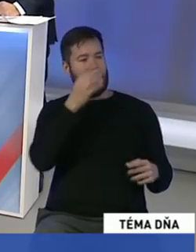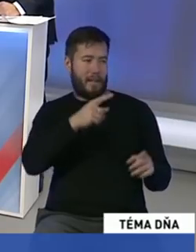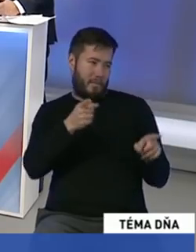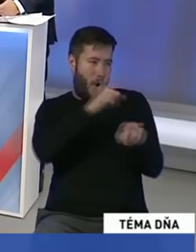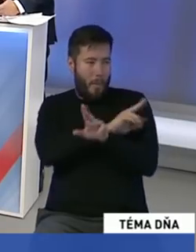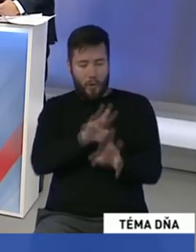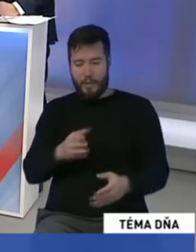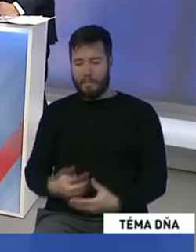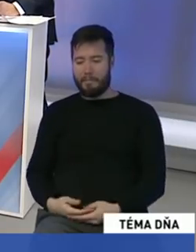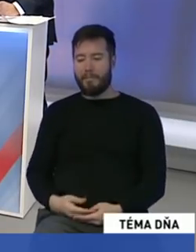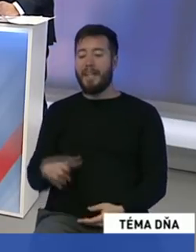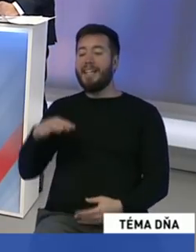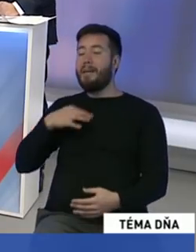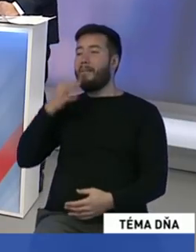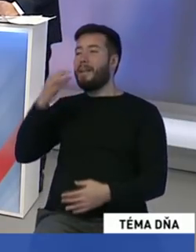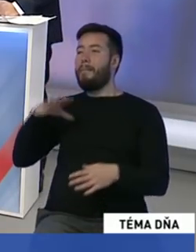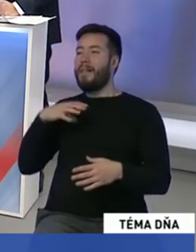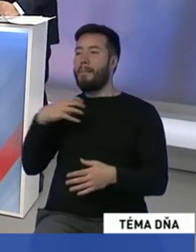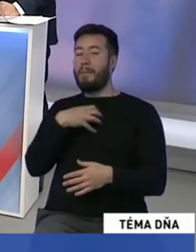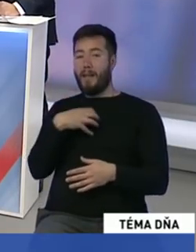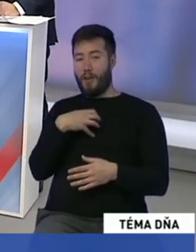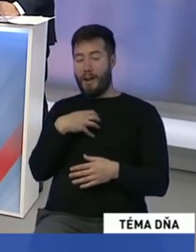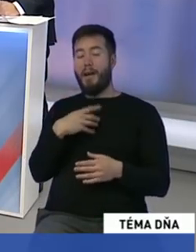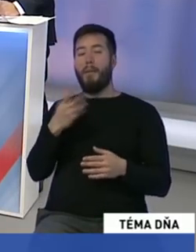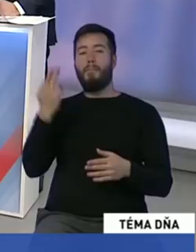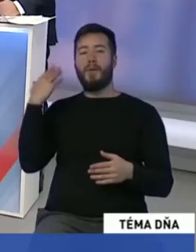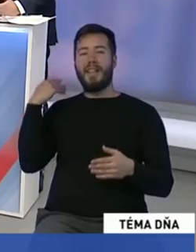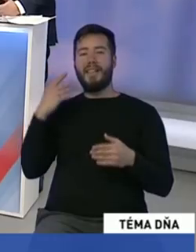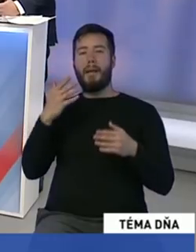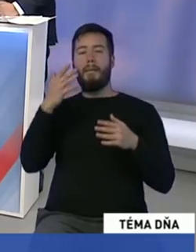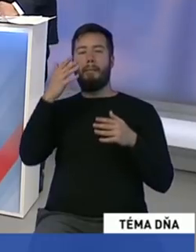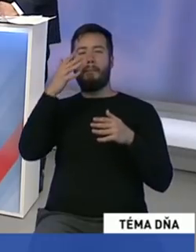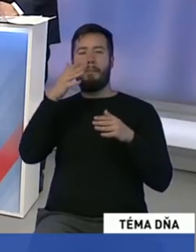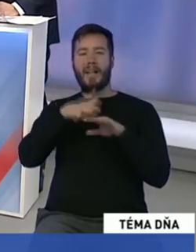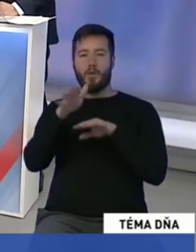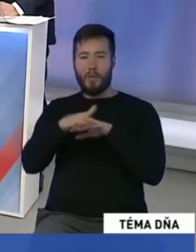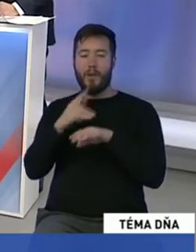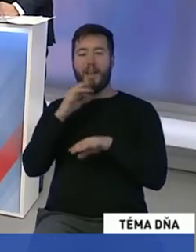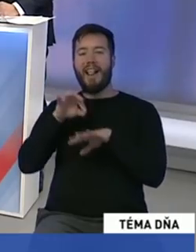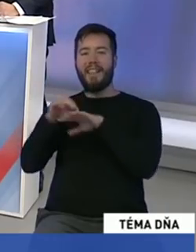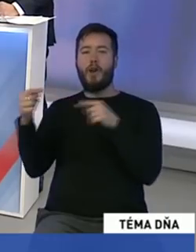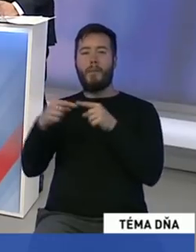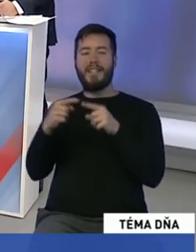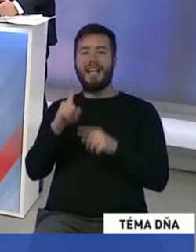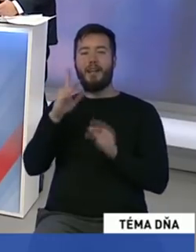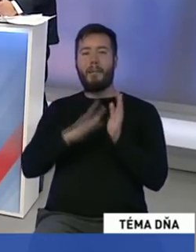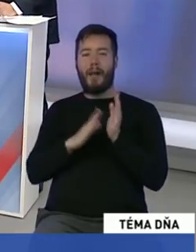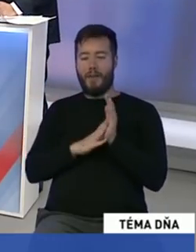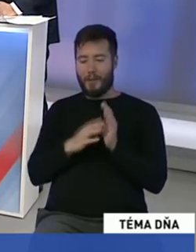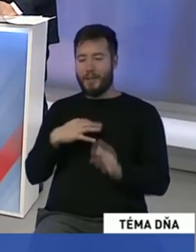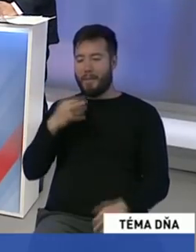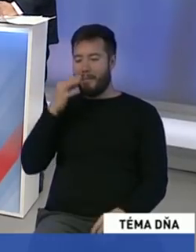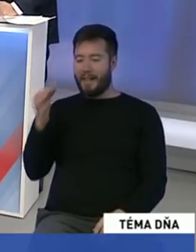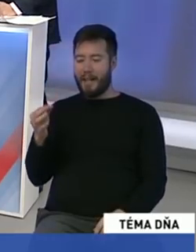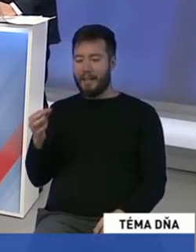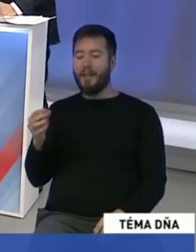opýtať, že aj vzhľadom na posledné prieskumy, ktoré tu máme, ten líder opozície je dnes Igor Matovič, tak sa chcem opýtať, že kto z jeho